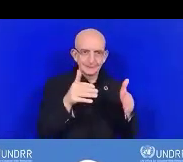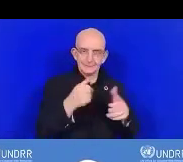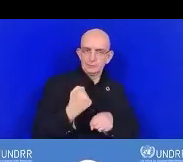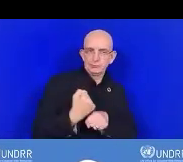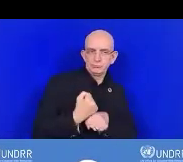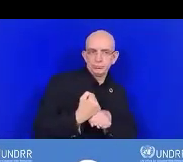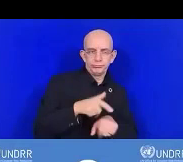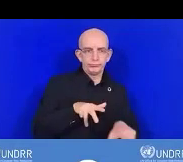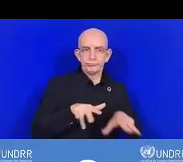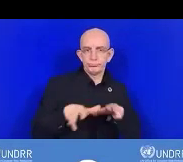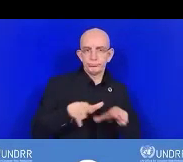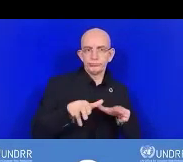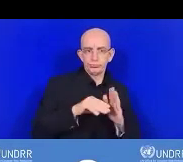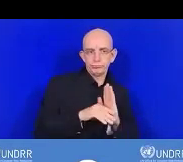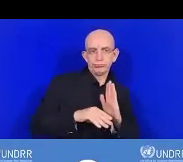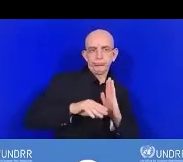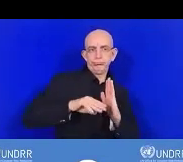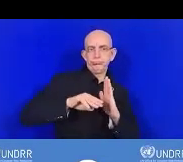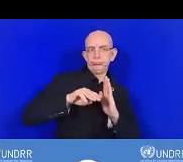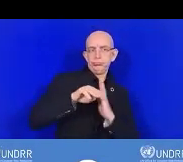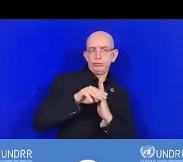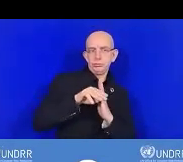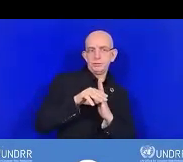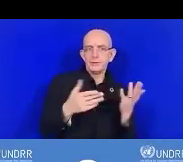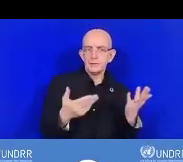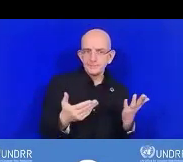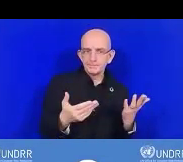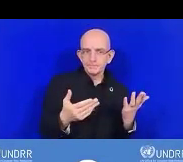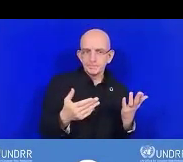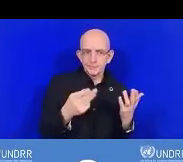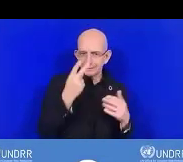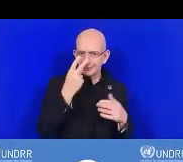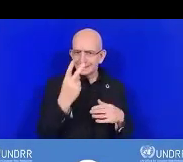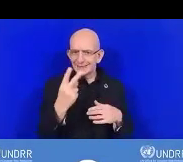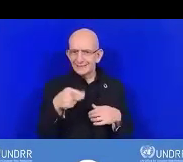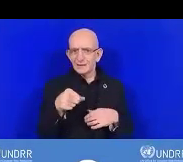grands écarts et les problèmes qui doivent être résolus.